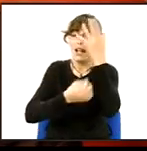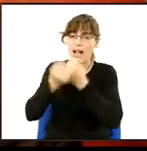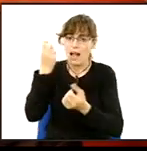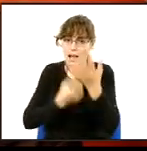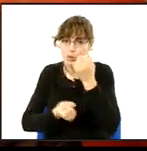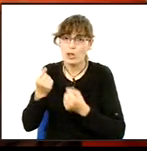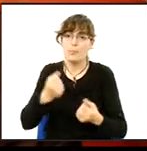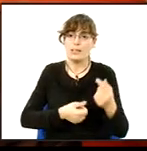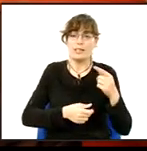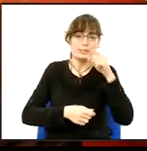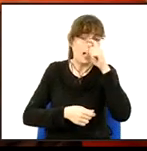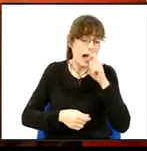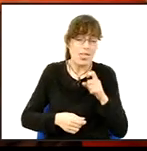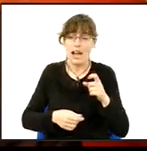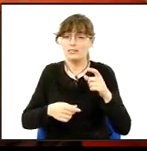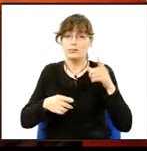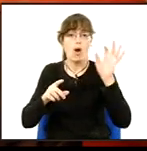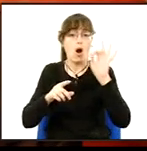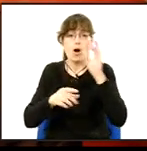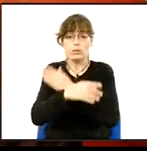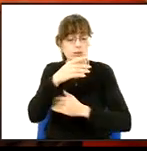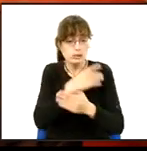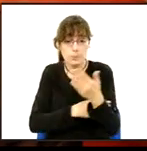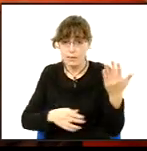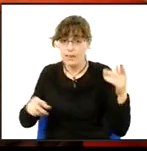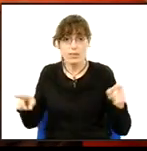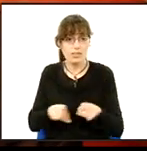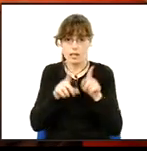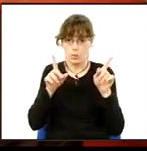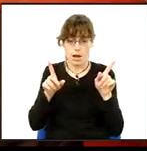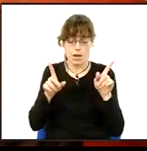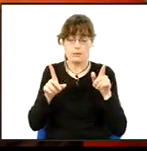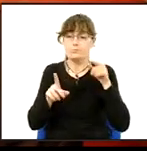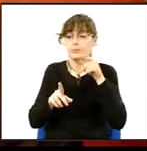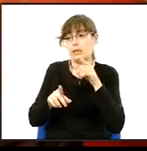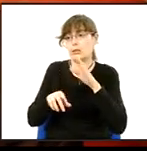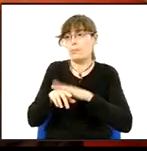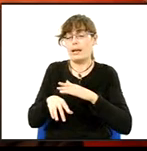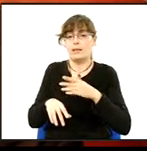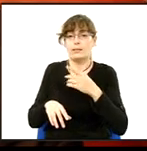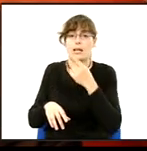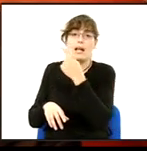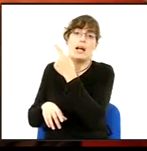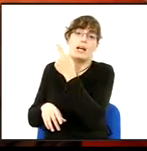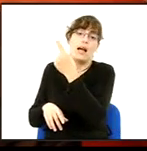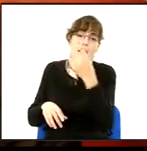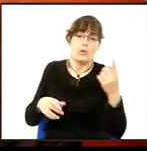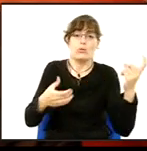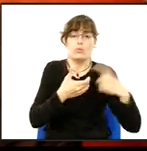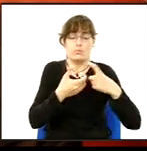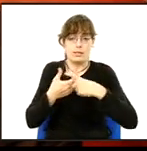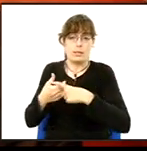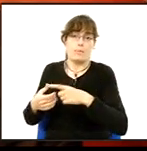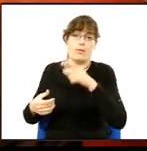funcionals. En aquest sentit, hem de dir que qualsevol mesura que es pugui prendre per enfortir qualsevol incorporació de les perspectives